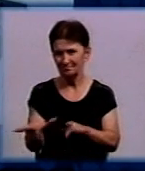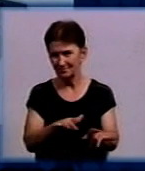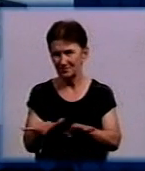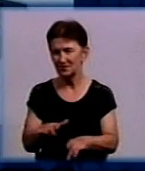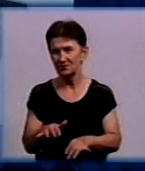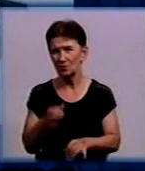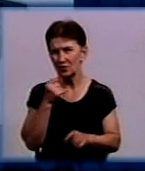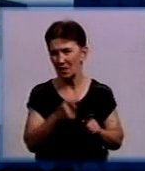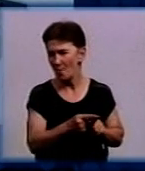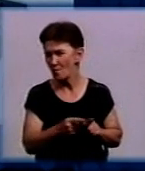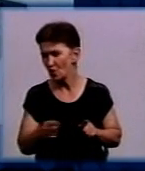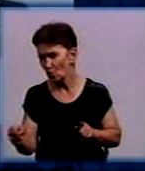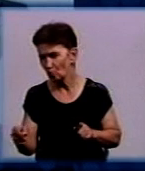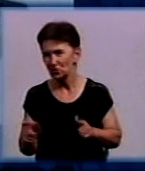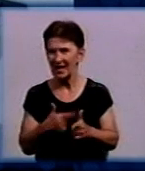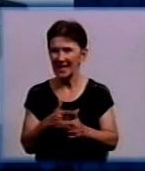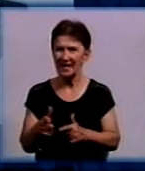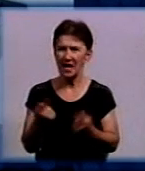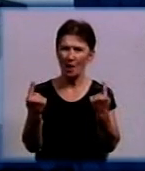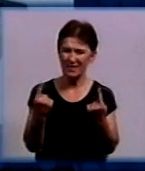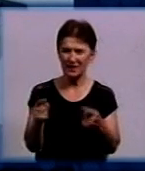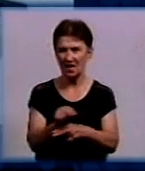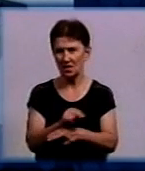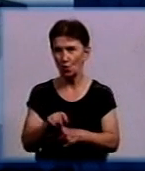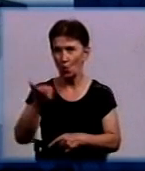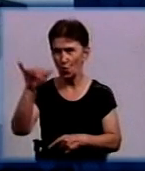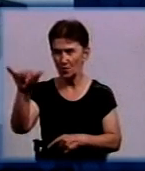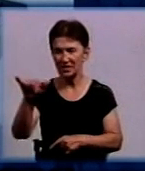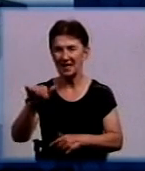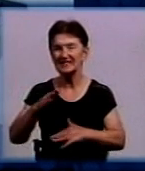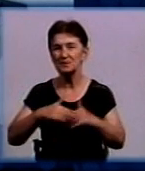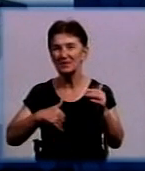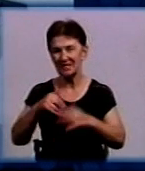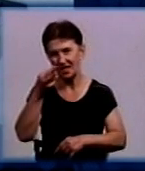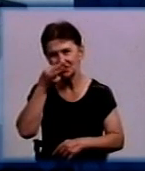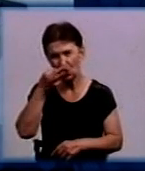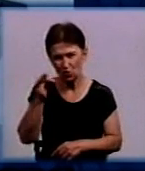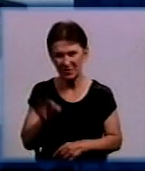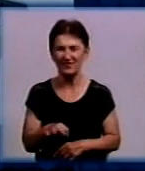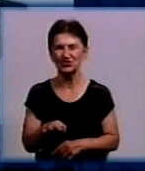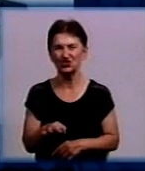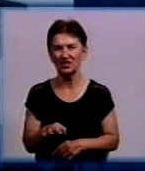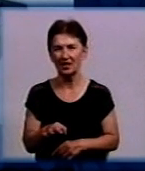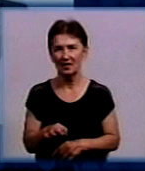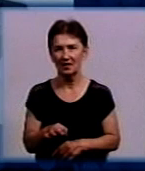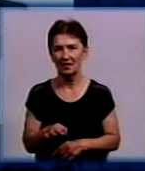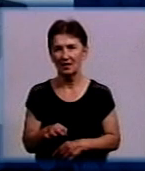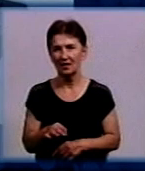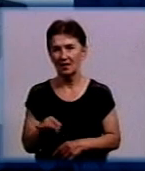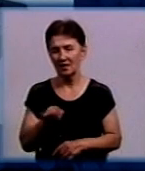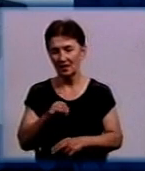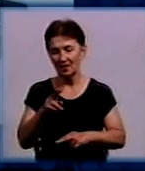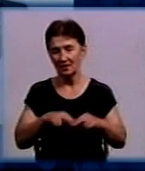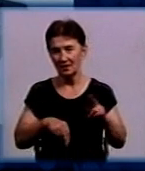повточний ремонт робіт. Їхні фахівці більш, мабуть, досвідченіші у виконанні таких робіт. Підрядні організації,